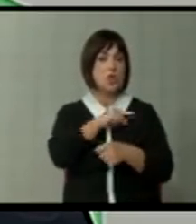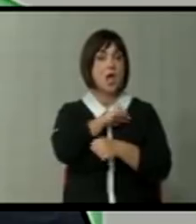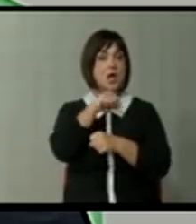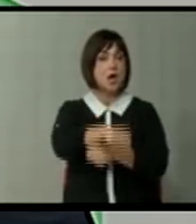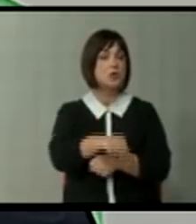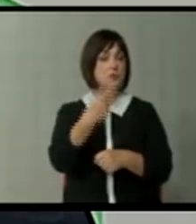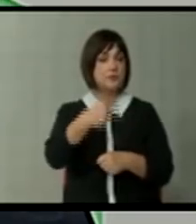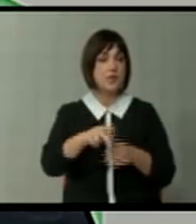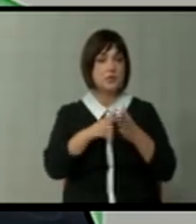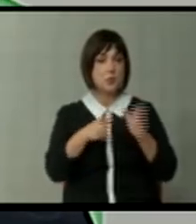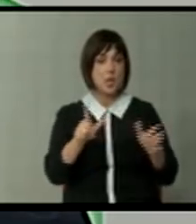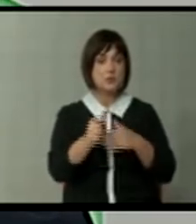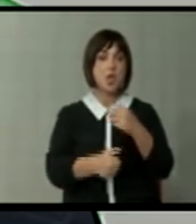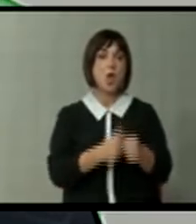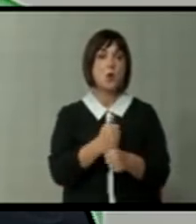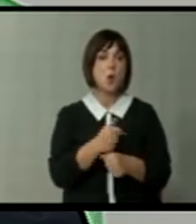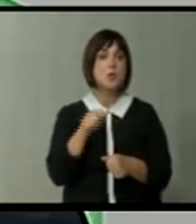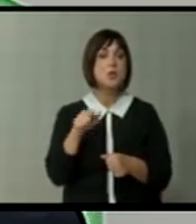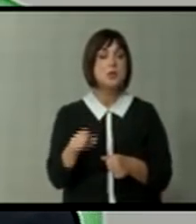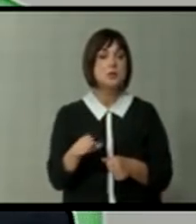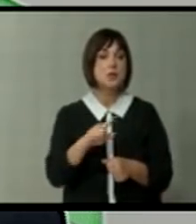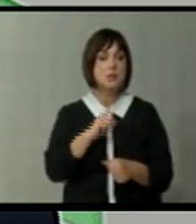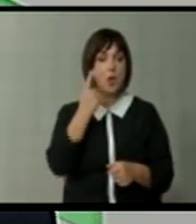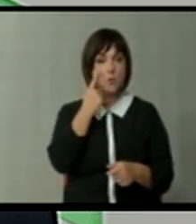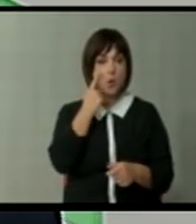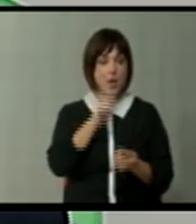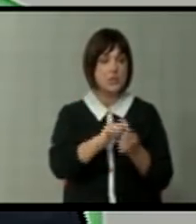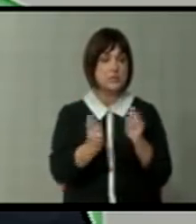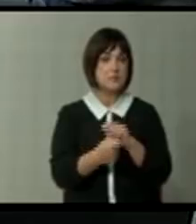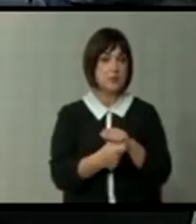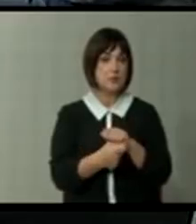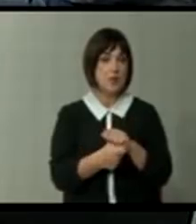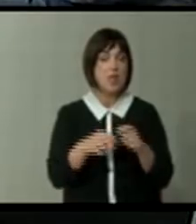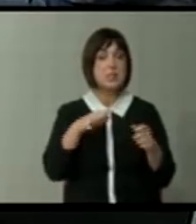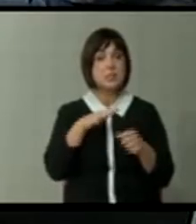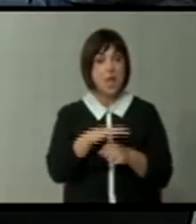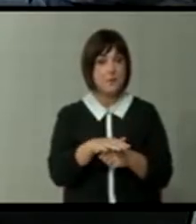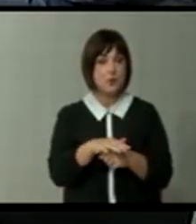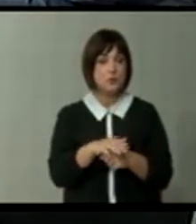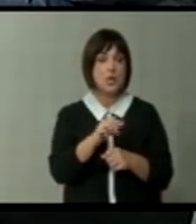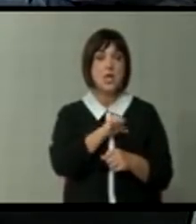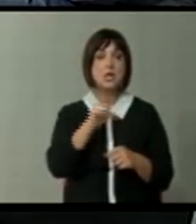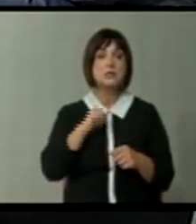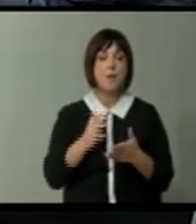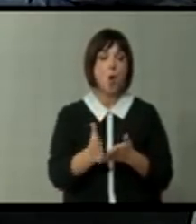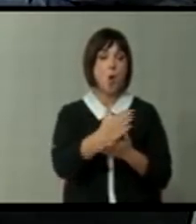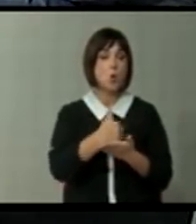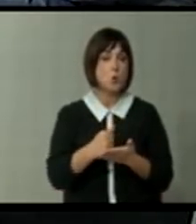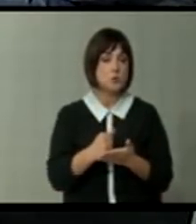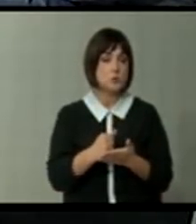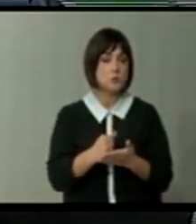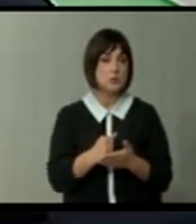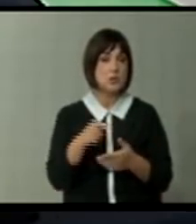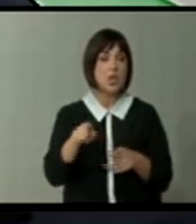2017 година, тие не се ни обидува да го сменат. Напротив, само ги искористија по логите,